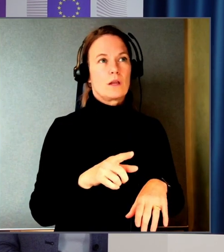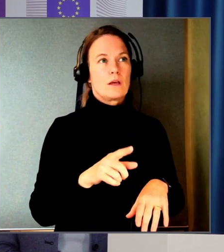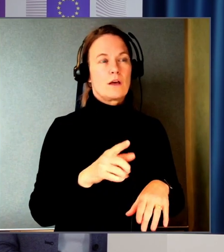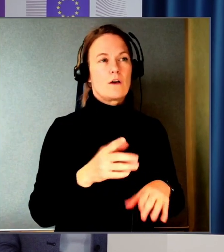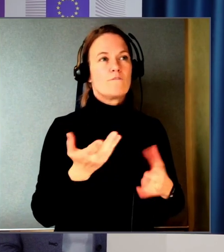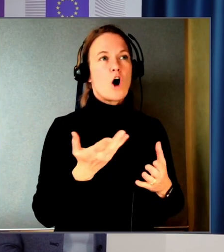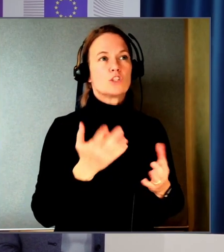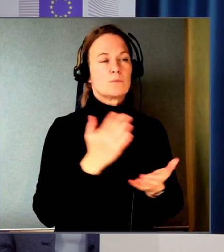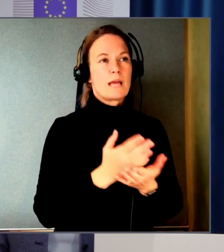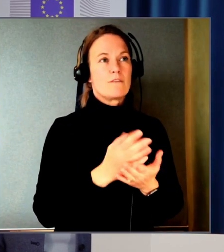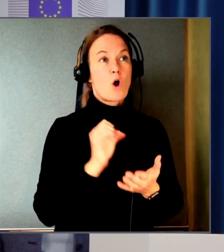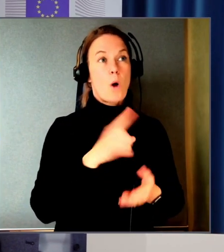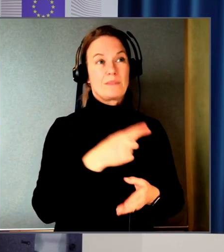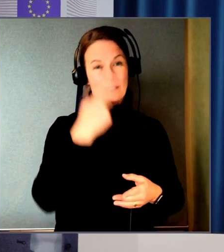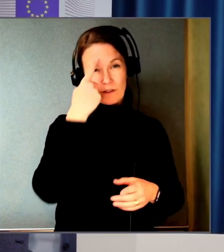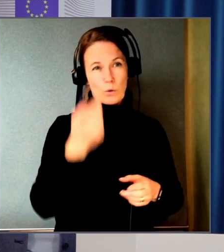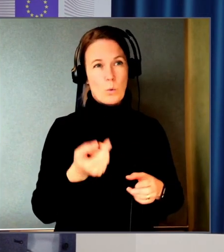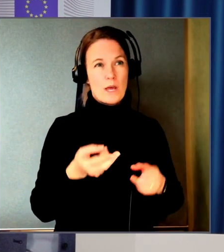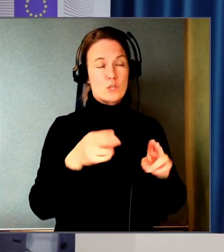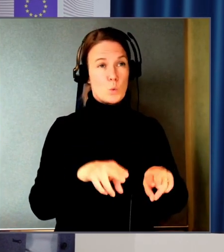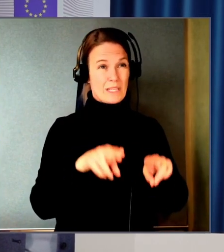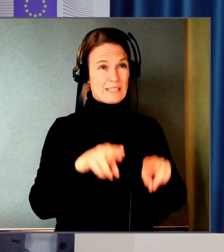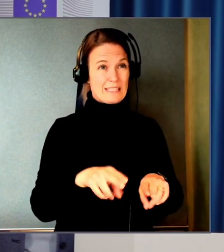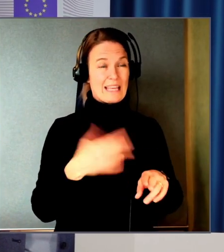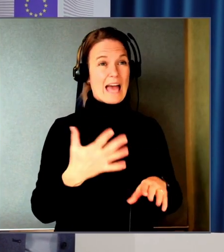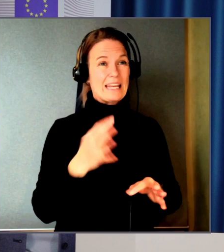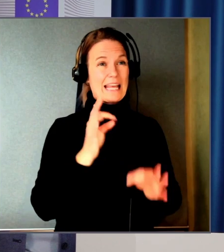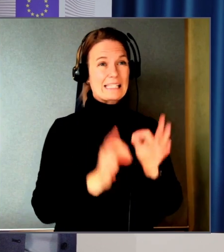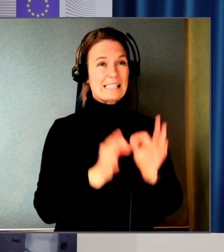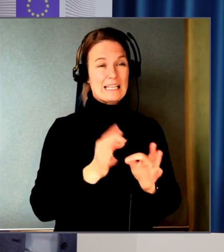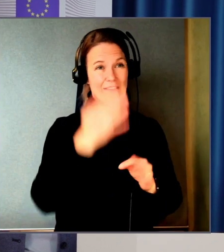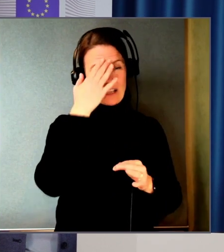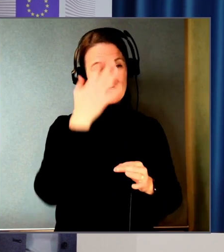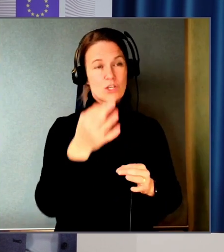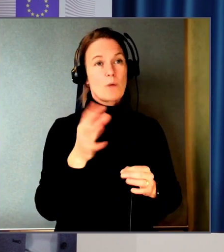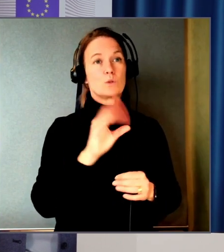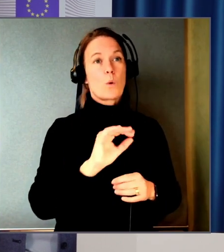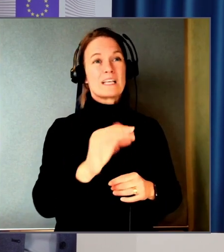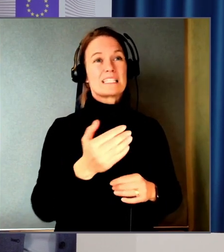om det är någon som tror att juridik är en exakt vetenskap så är sanningen nej. Det är det inte.